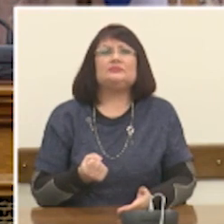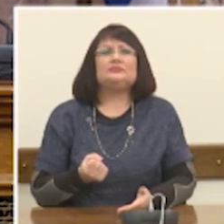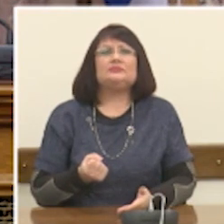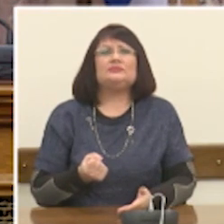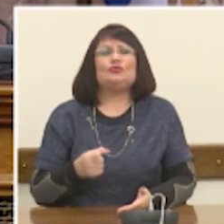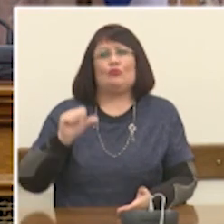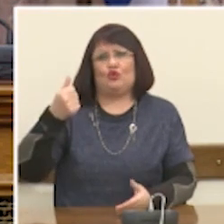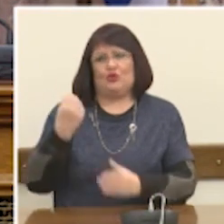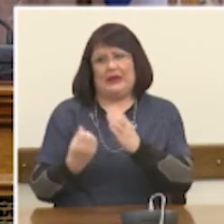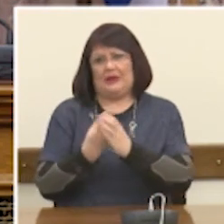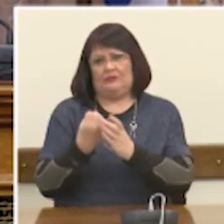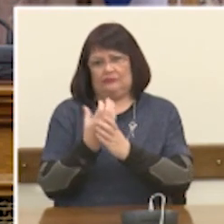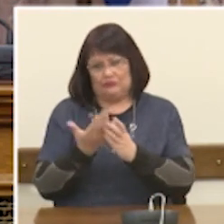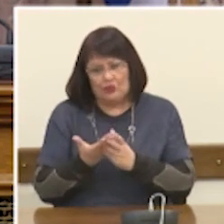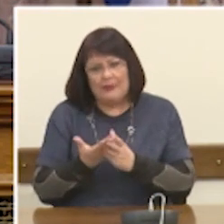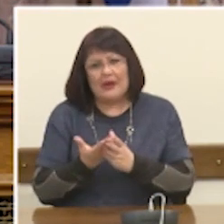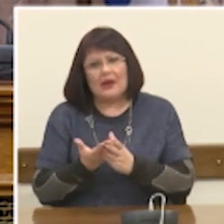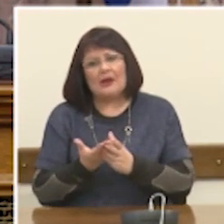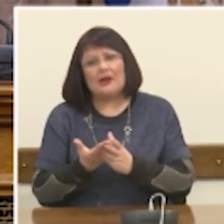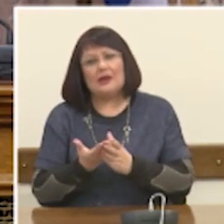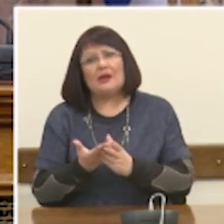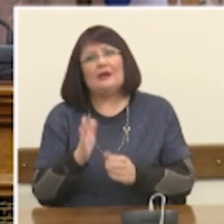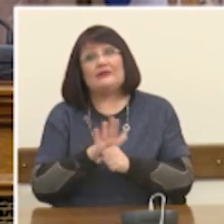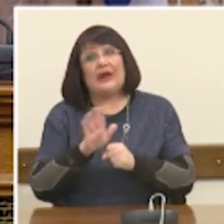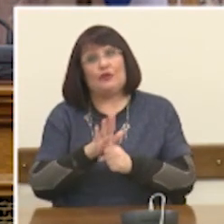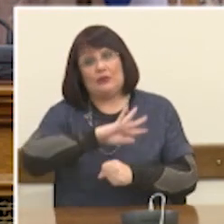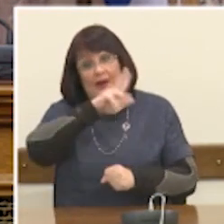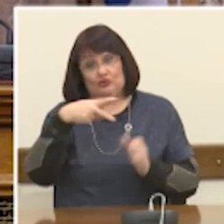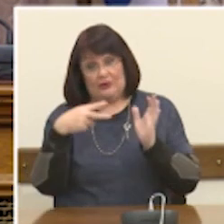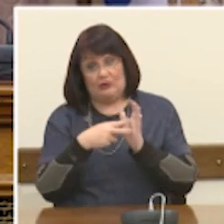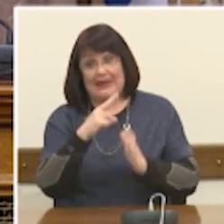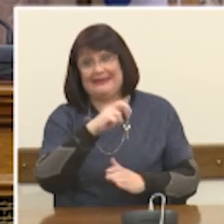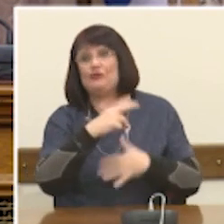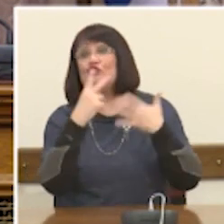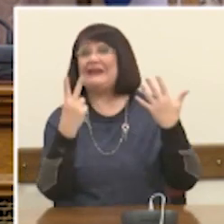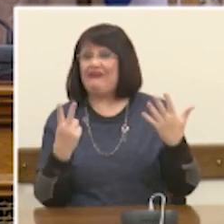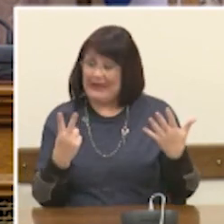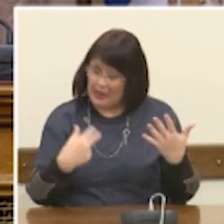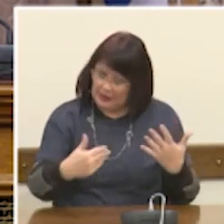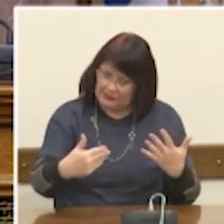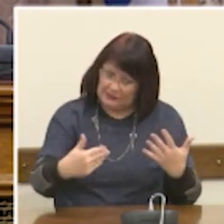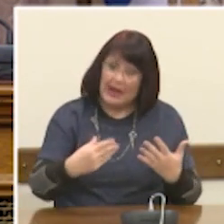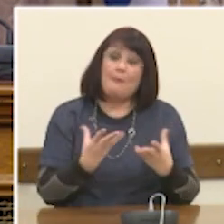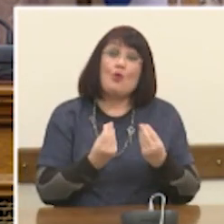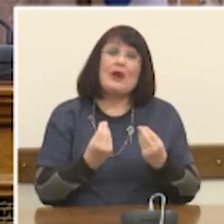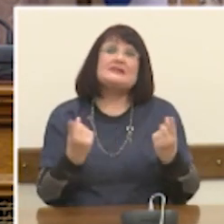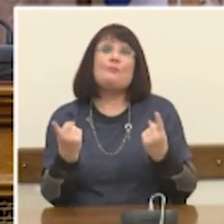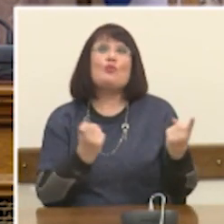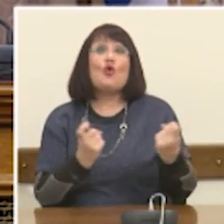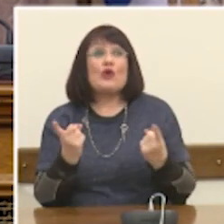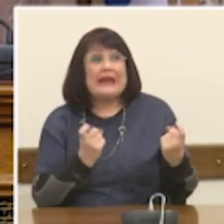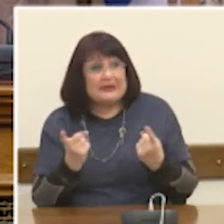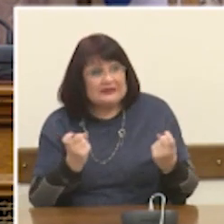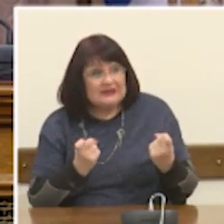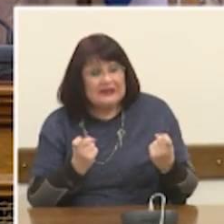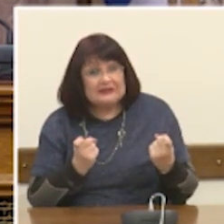φτάνουν τουλάχιστον μέχρι το 2027 αλλά και γιατί πολλές από τις προκλήσεις για το πώς θα